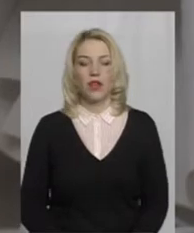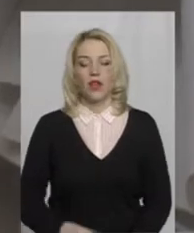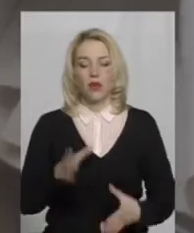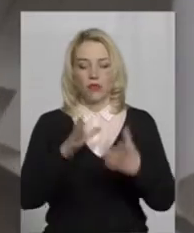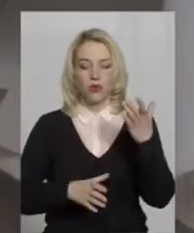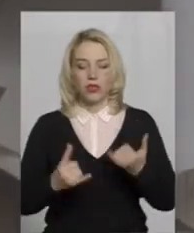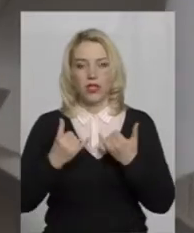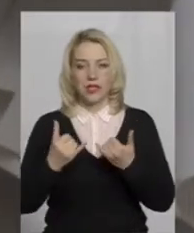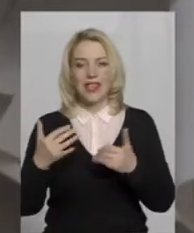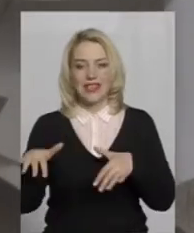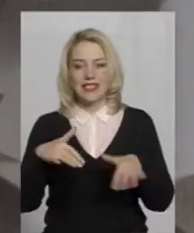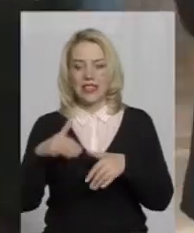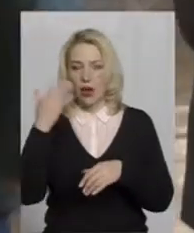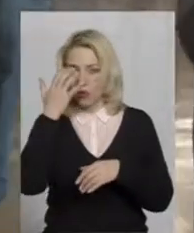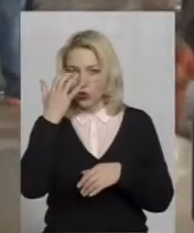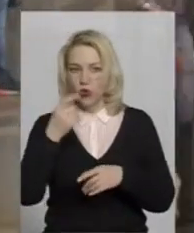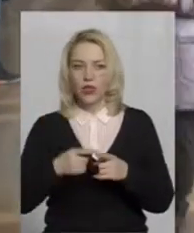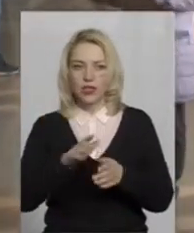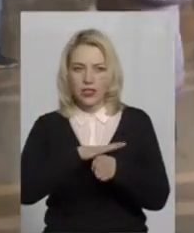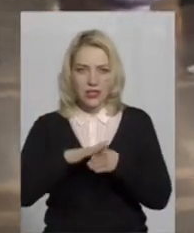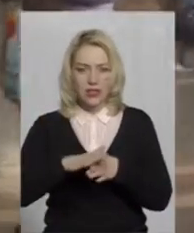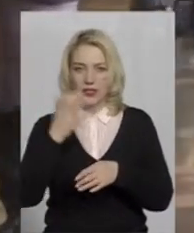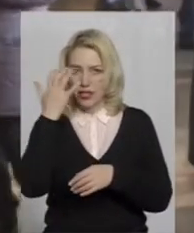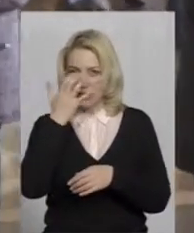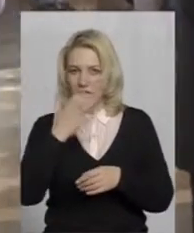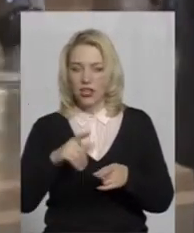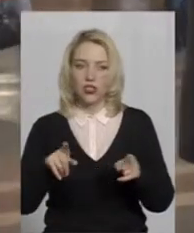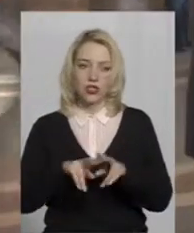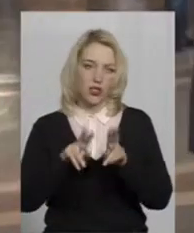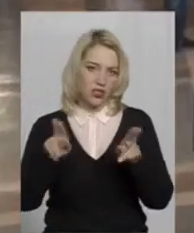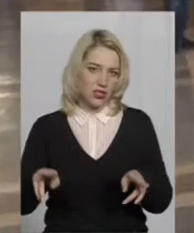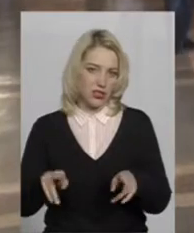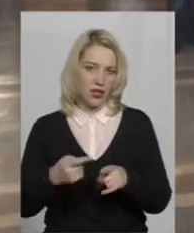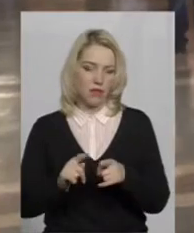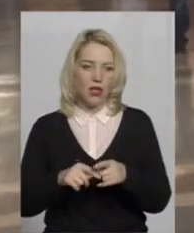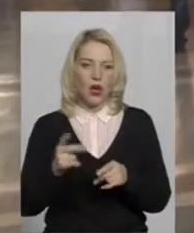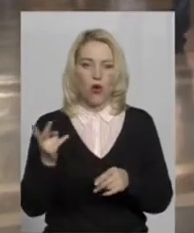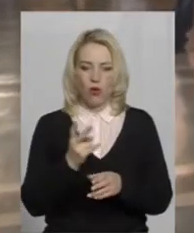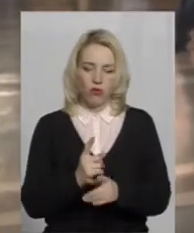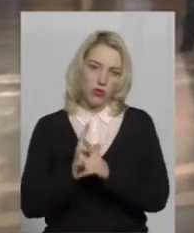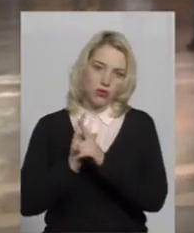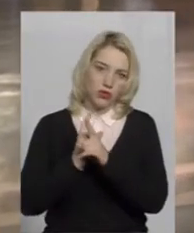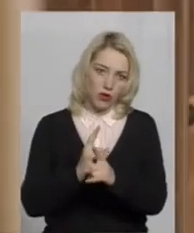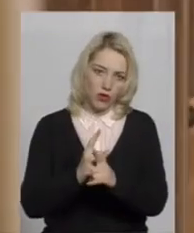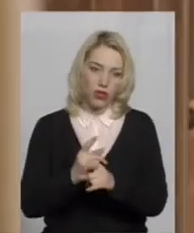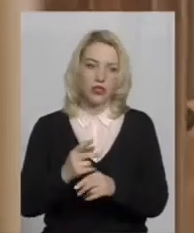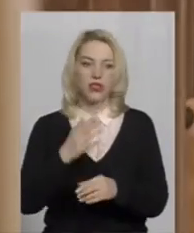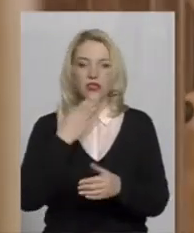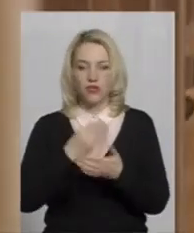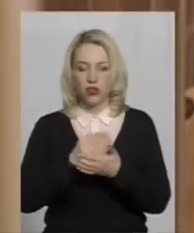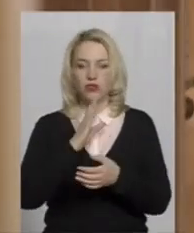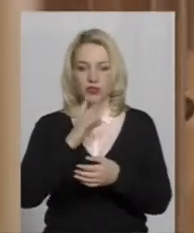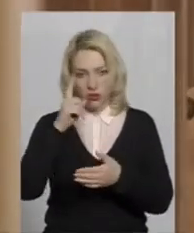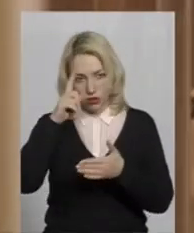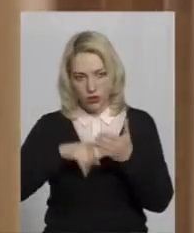слабозорих та незрячих, такі ж, для решти виборців, в кабінку для голосування заходять обоє. Своїй компаньйонці, каже Володимир Васюра, довіряє повністю та